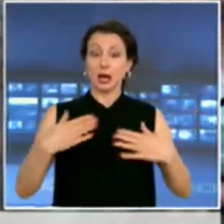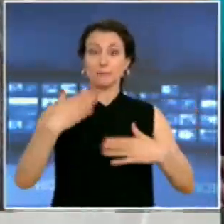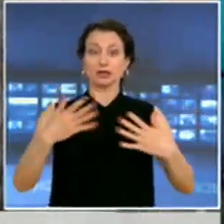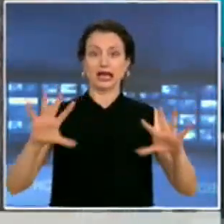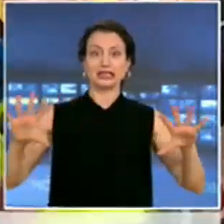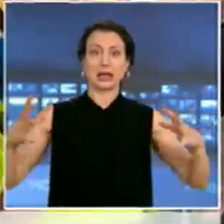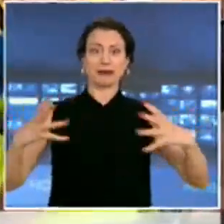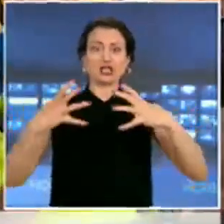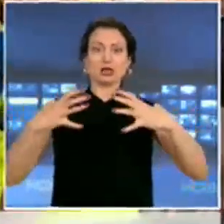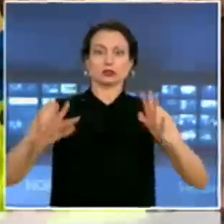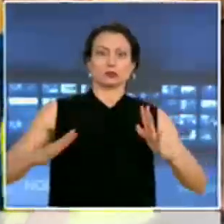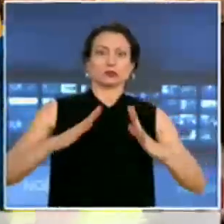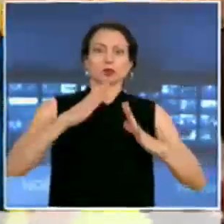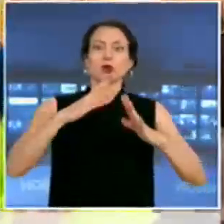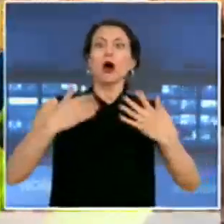още по светло.